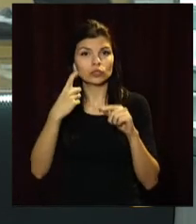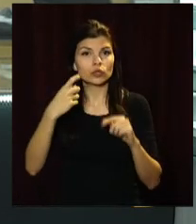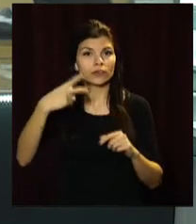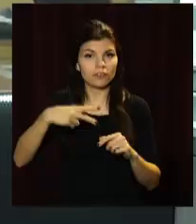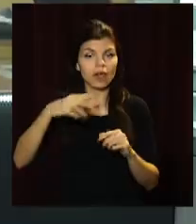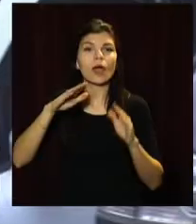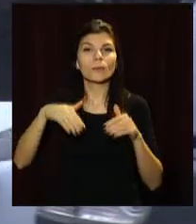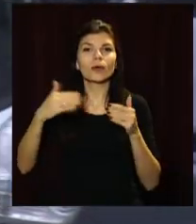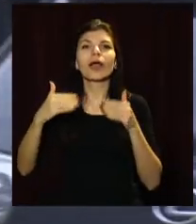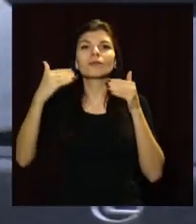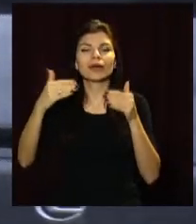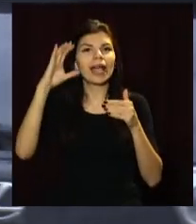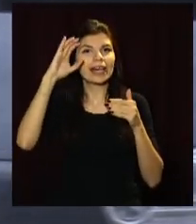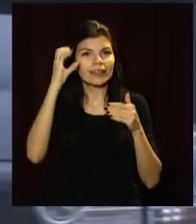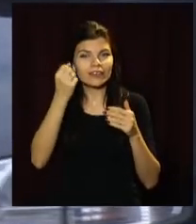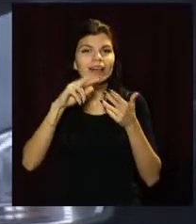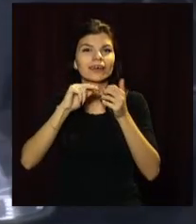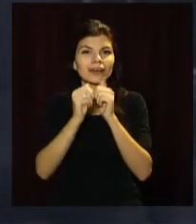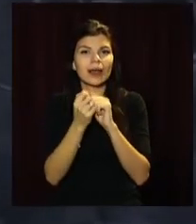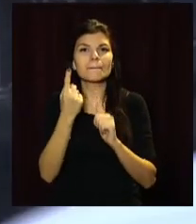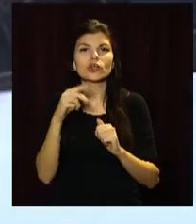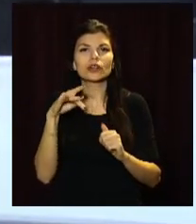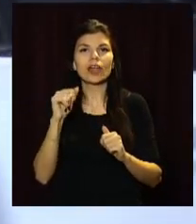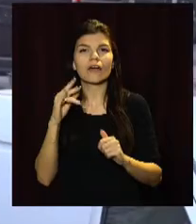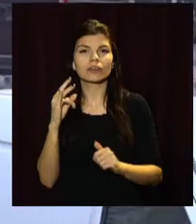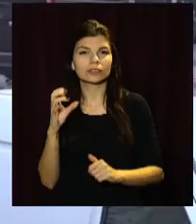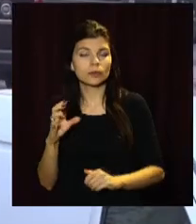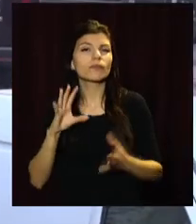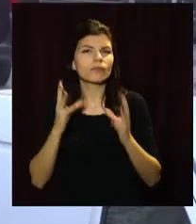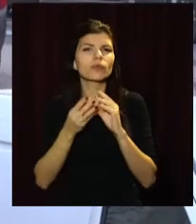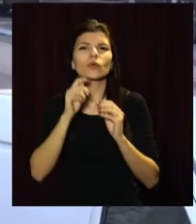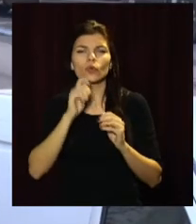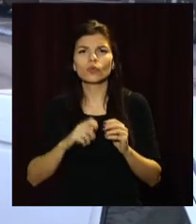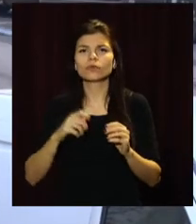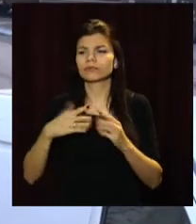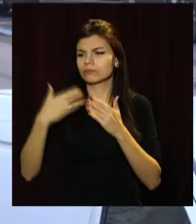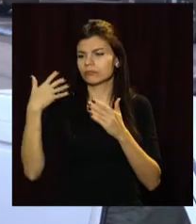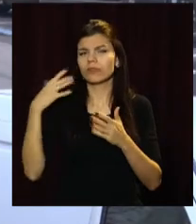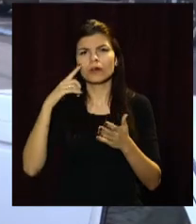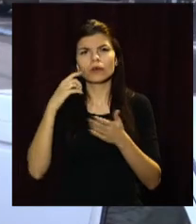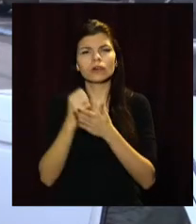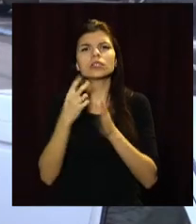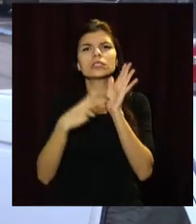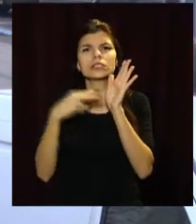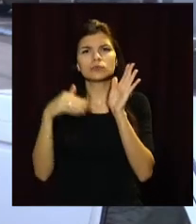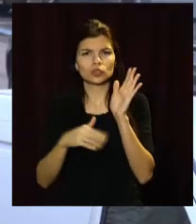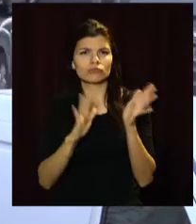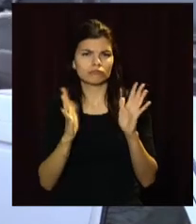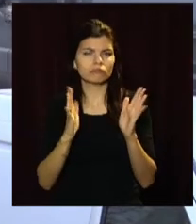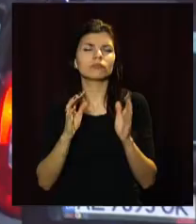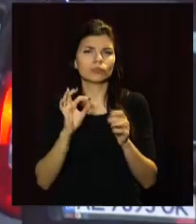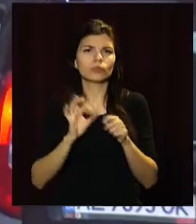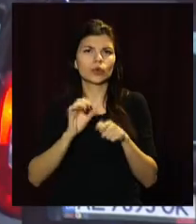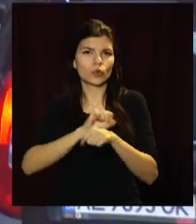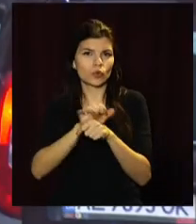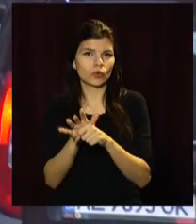Потім у статистиці Кривий Ріг, Кам'янське, Першотравенськ. Загалом в Україні минулої доби зафіксували майже 7 тисяч нових випадків ковід-19.